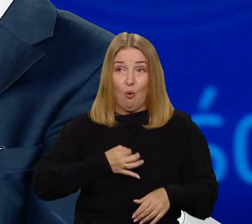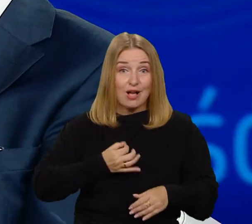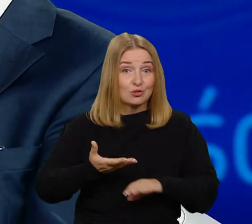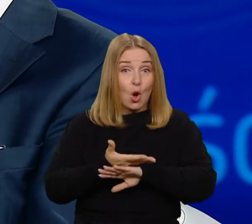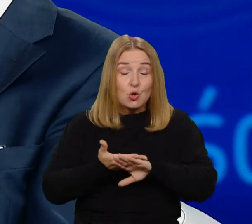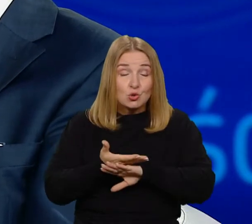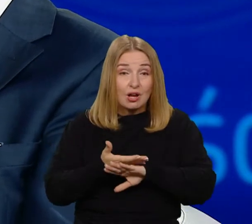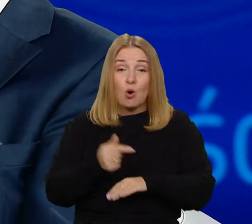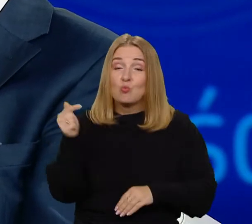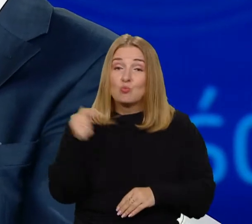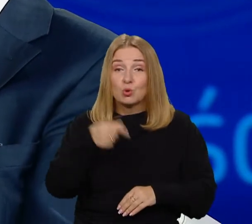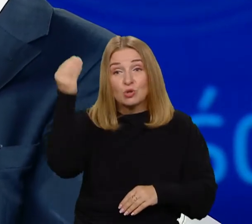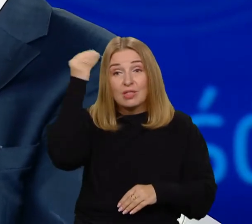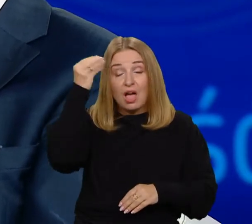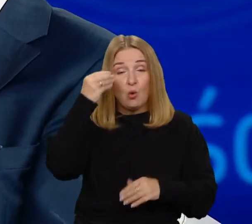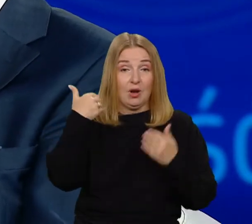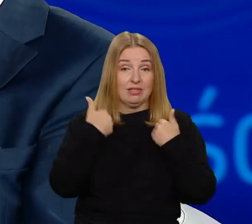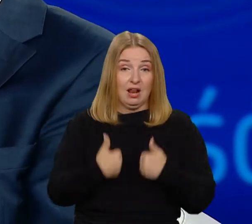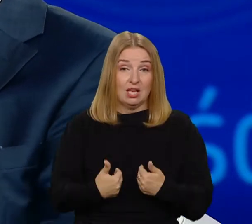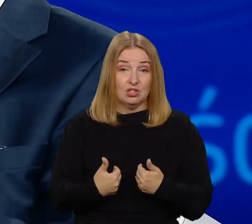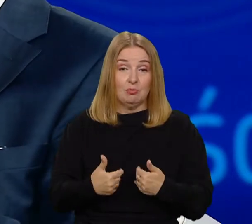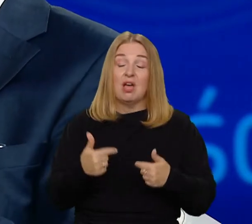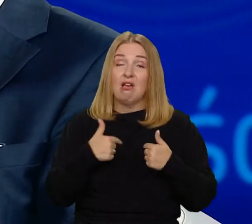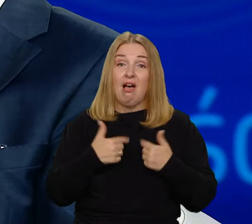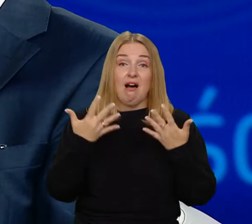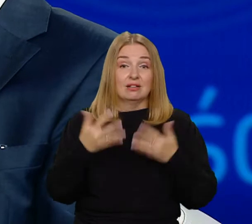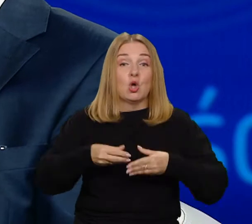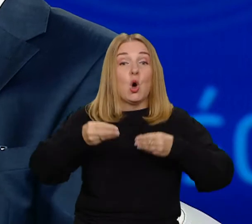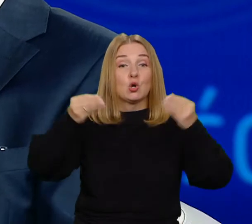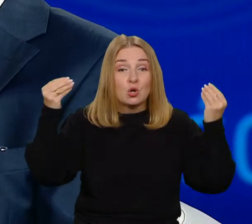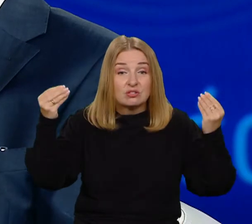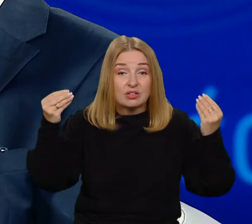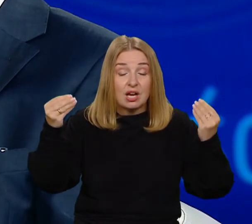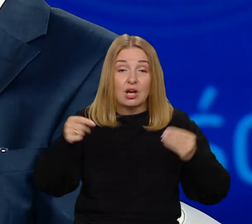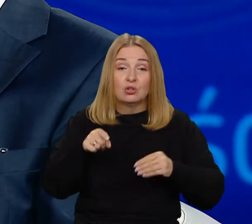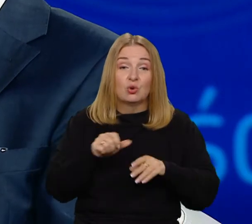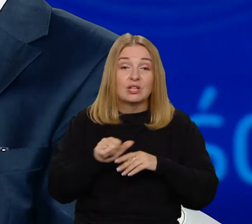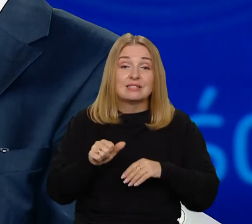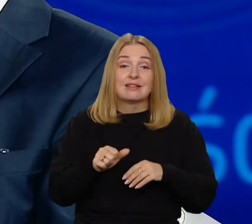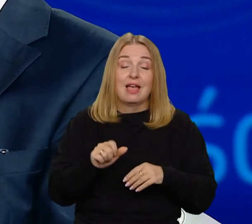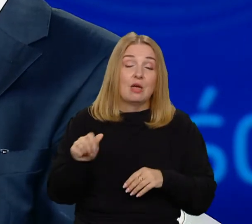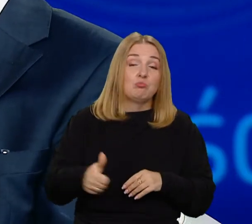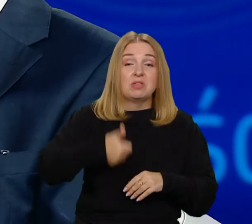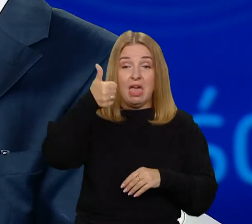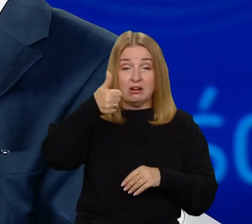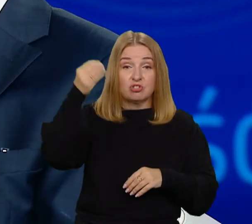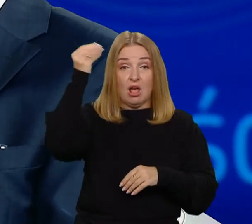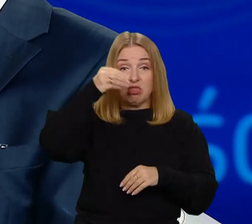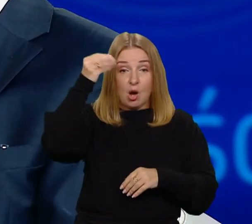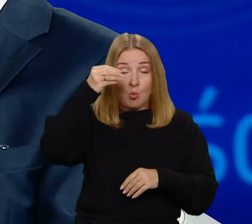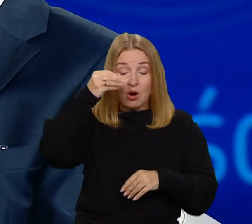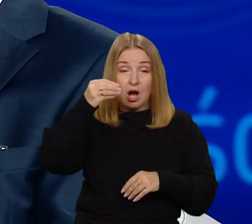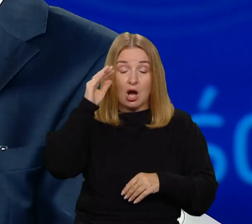zdobywam kapitał, który będę mógł pomnażać. I ten kapitał z edukacji formalnej wyniesiony, czyli ze szkoły i ze studiów